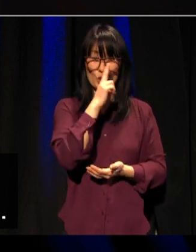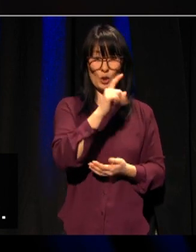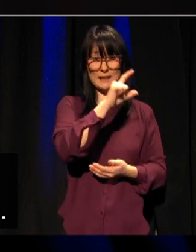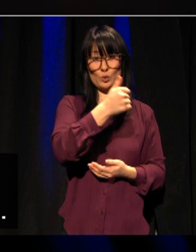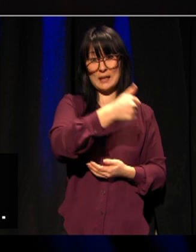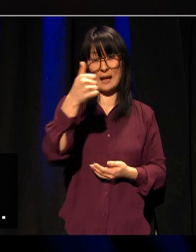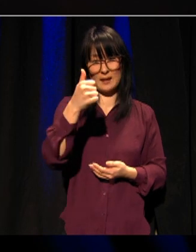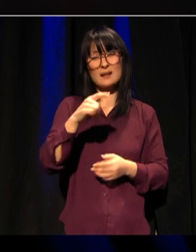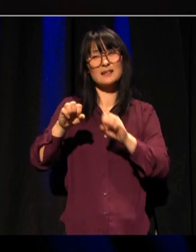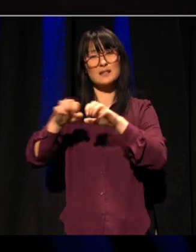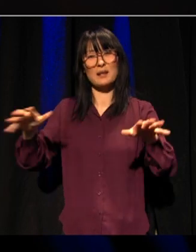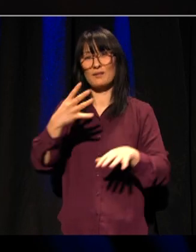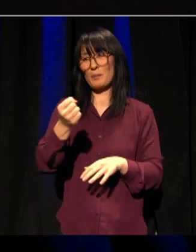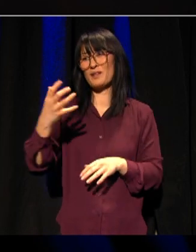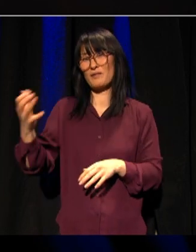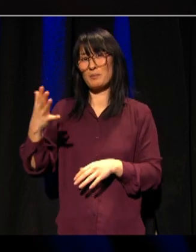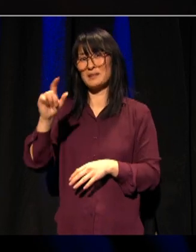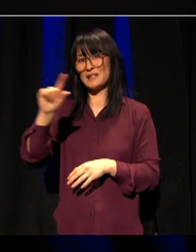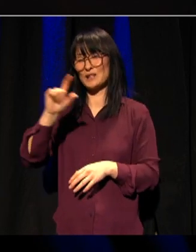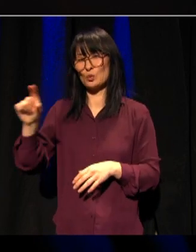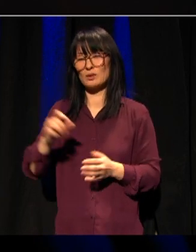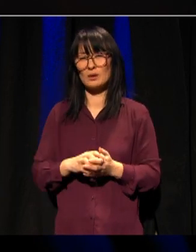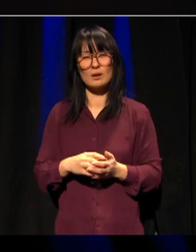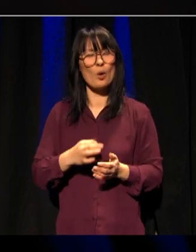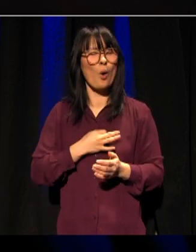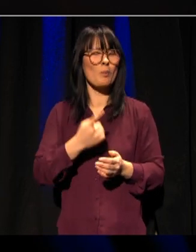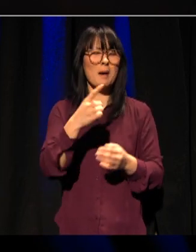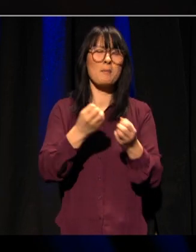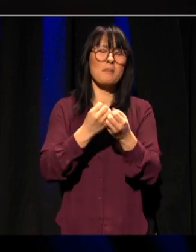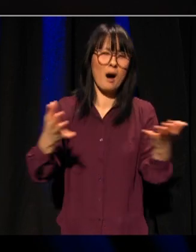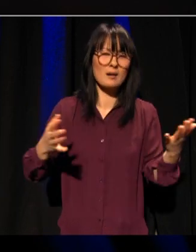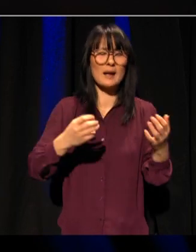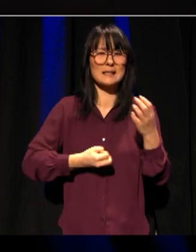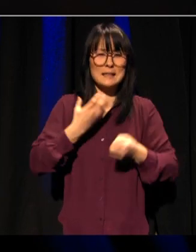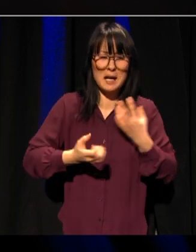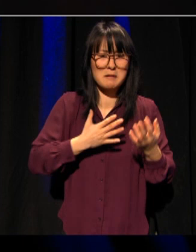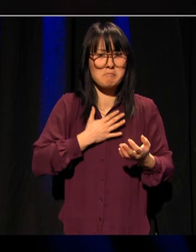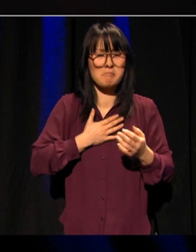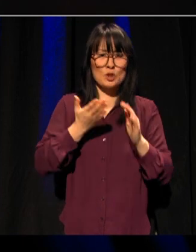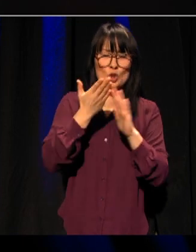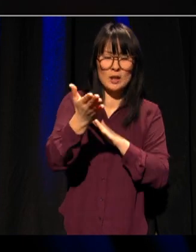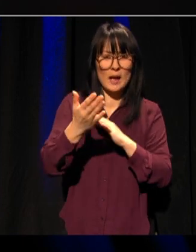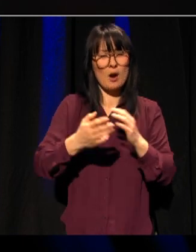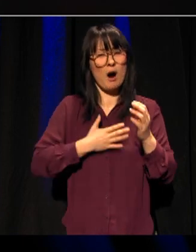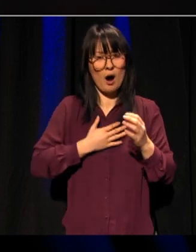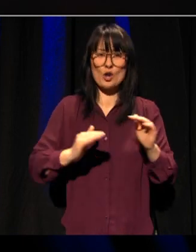Jeg håper mange er motiverte for å søke for det krever motivasjon